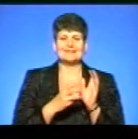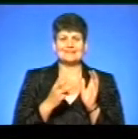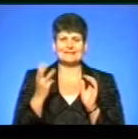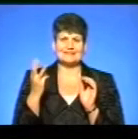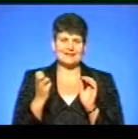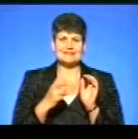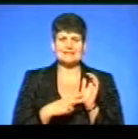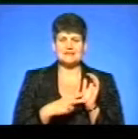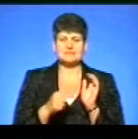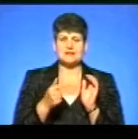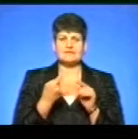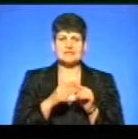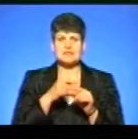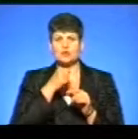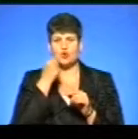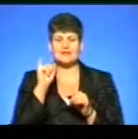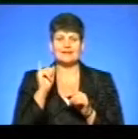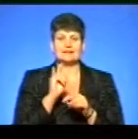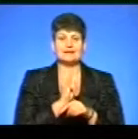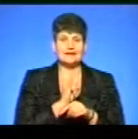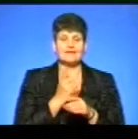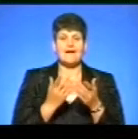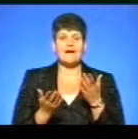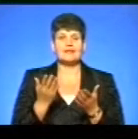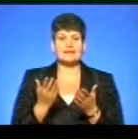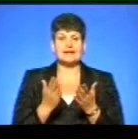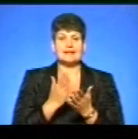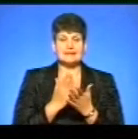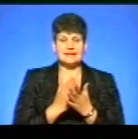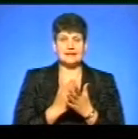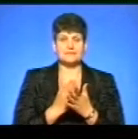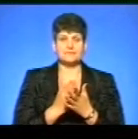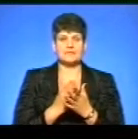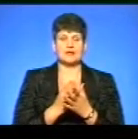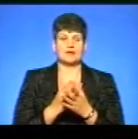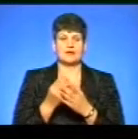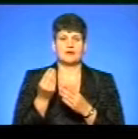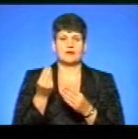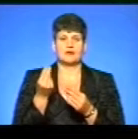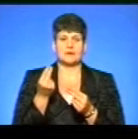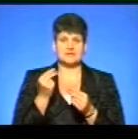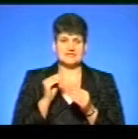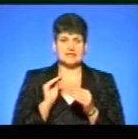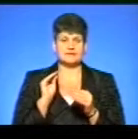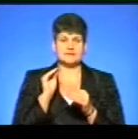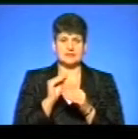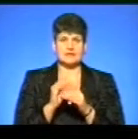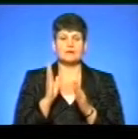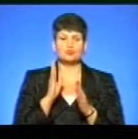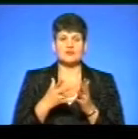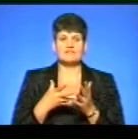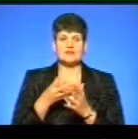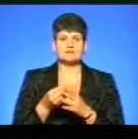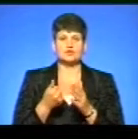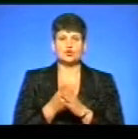раховується і дорослого, і дитину. Але є так звана капітаційна ставка, де буде фінансуватися